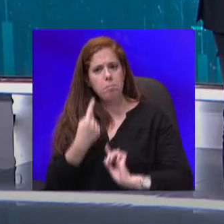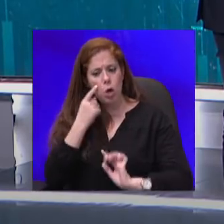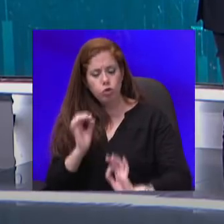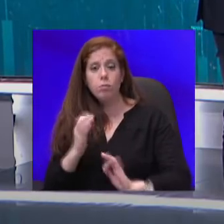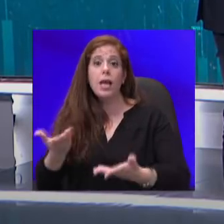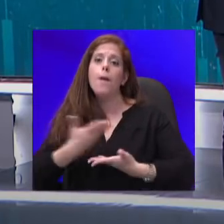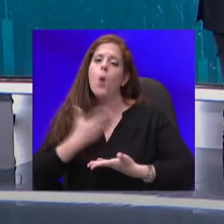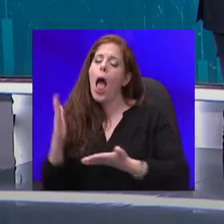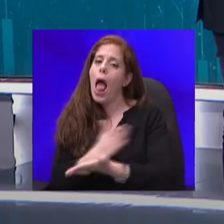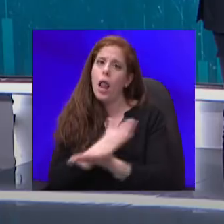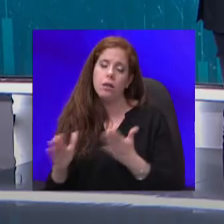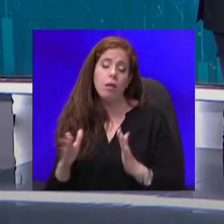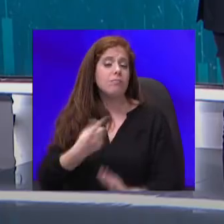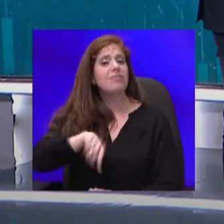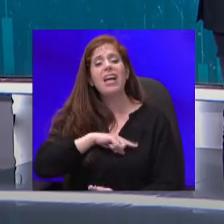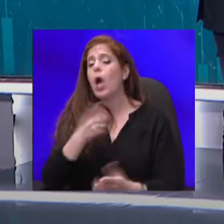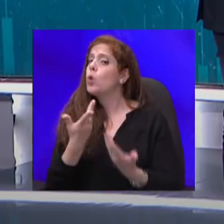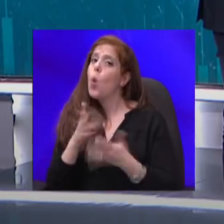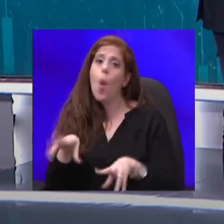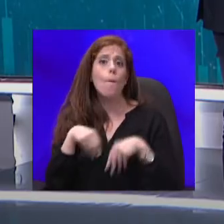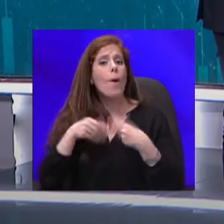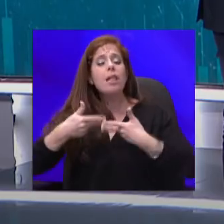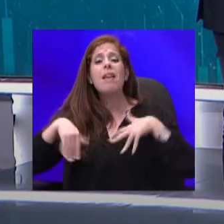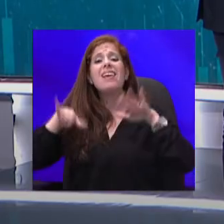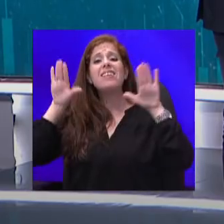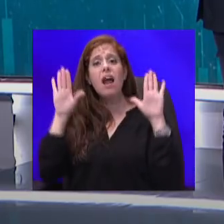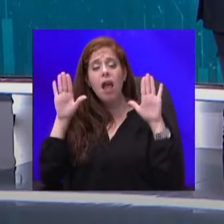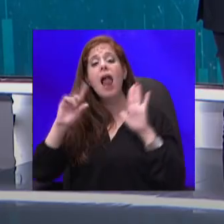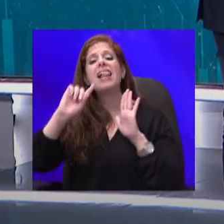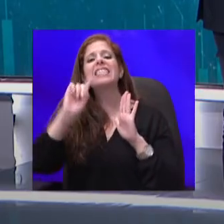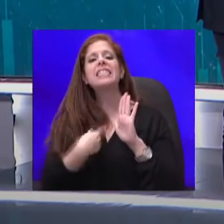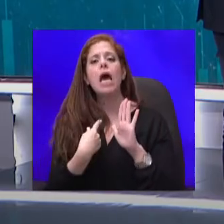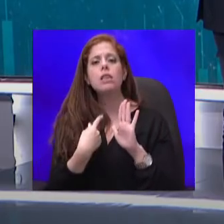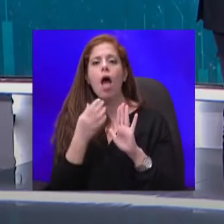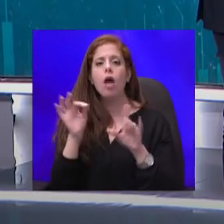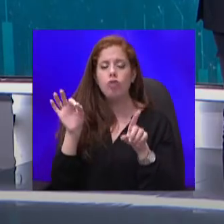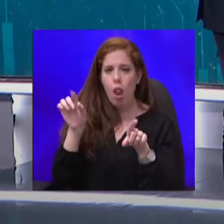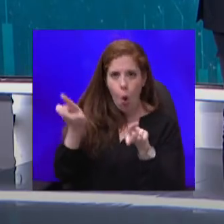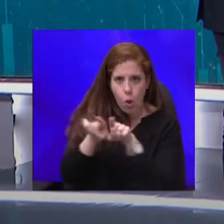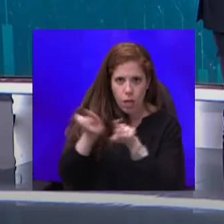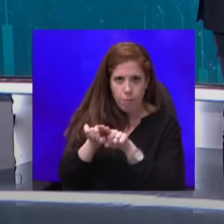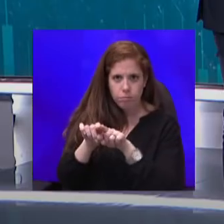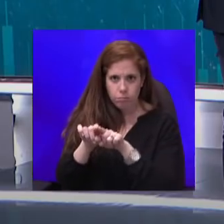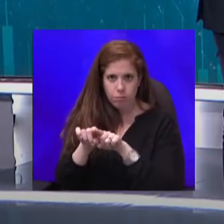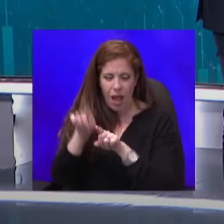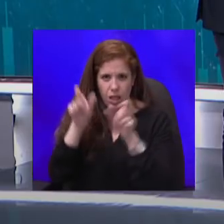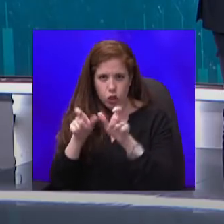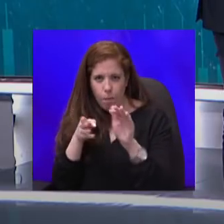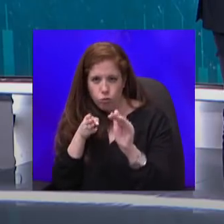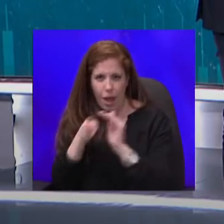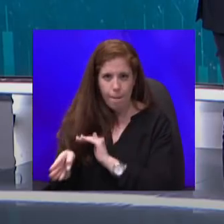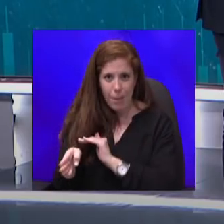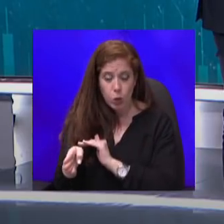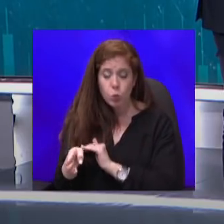לסחיטה של אותם גופים, שעובדים מאחורי מתקפת הסייבר, ומאוד יכול להיות שהתקדים הזה,